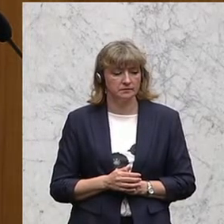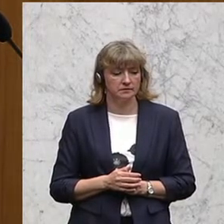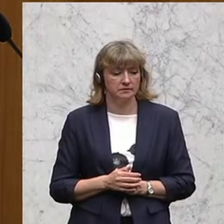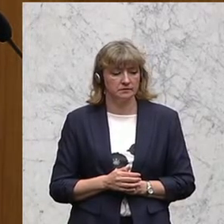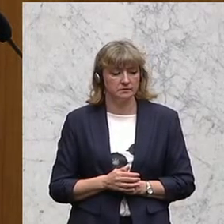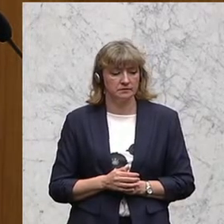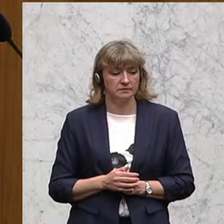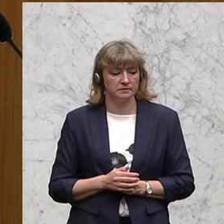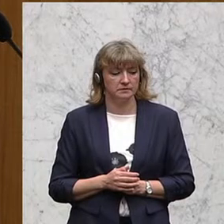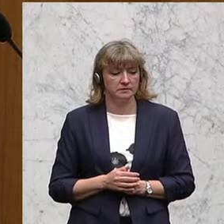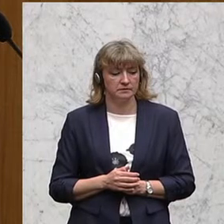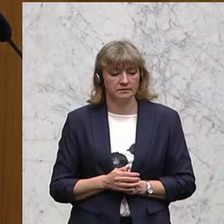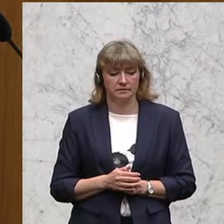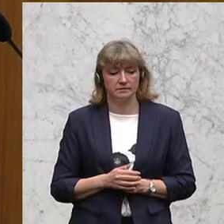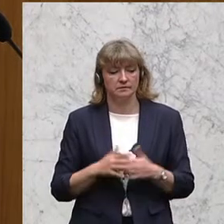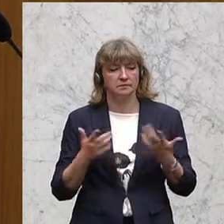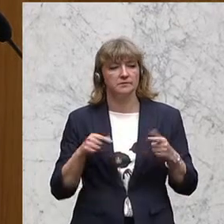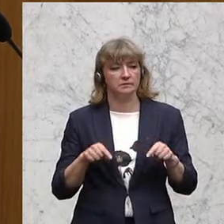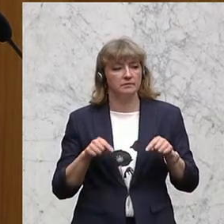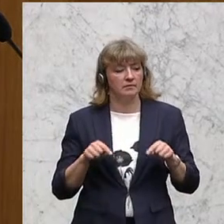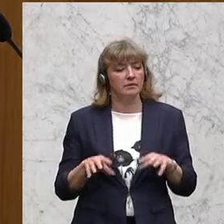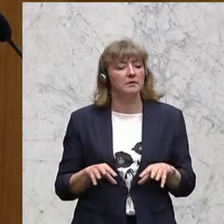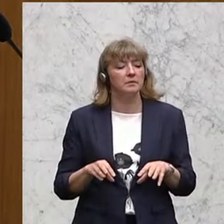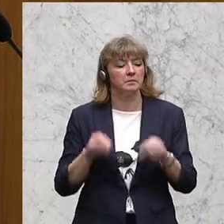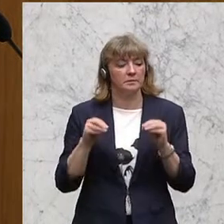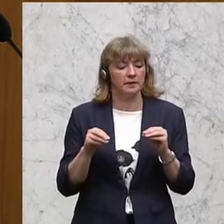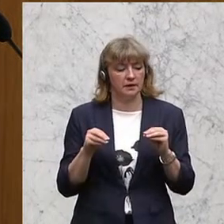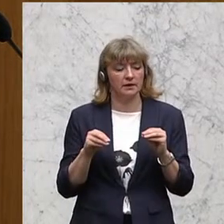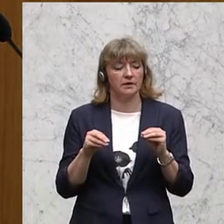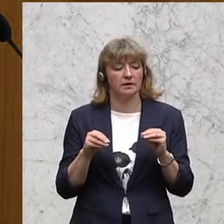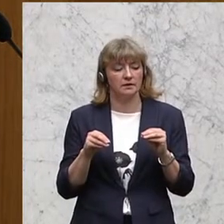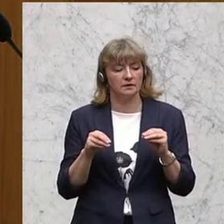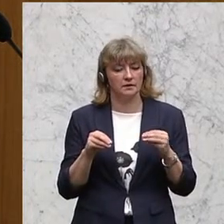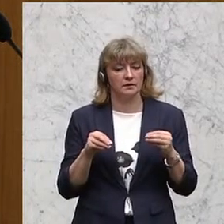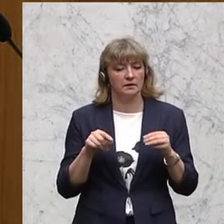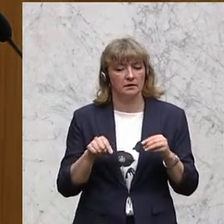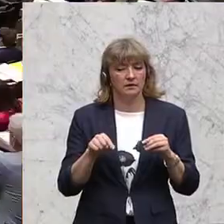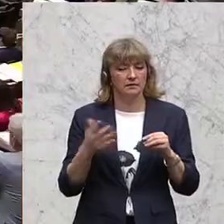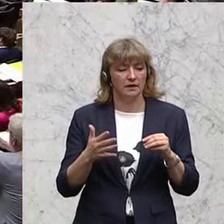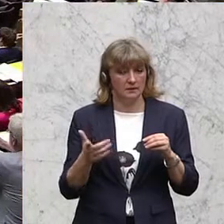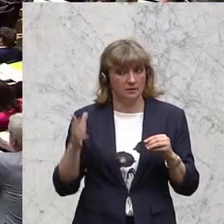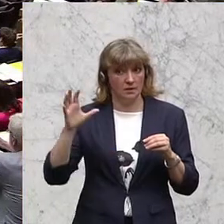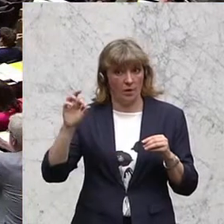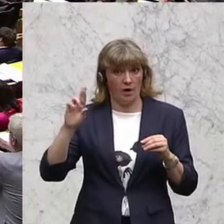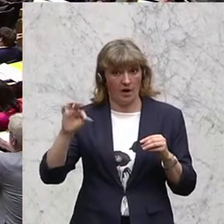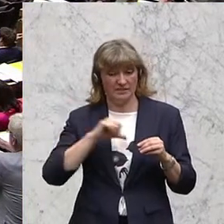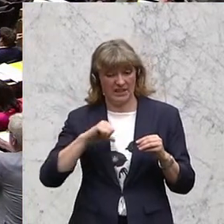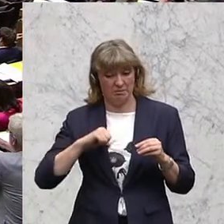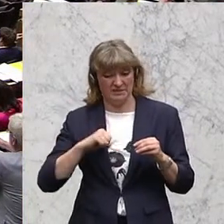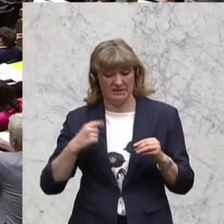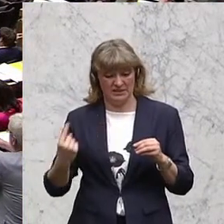damit, dass ein Selbstvertreter im ORF auch